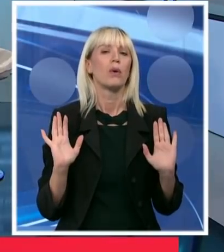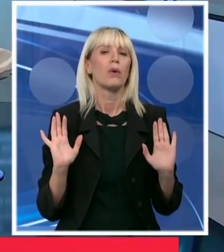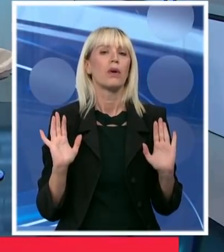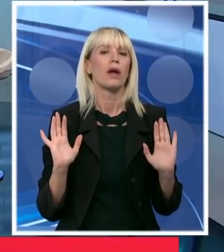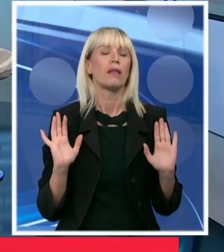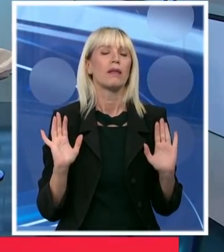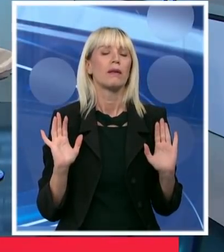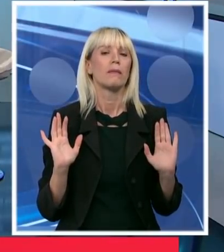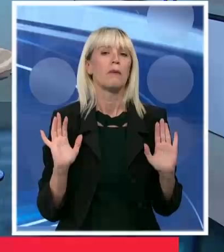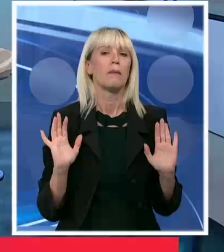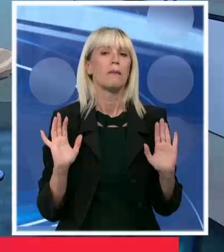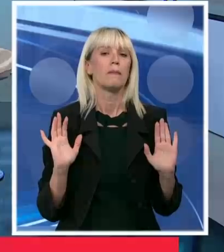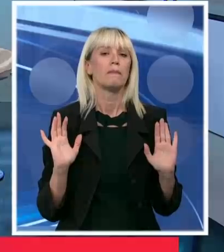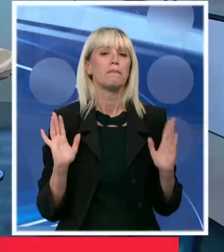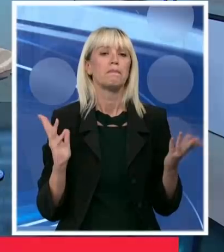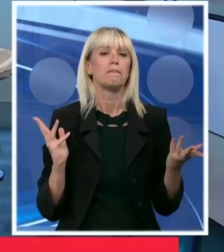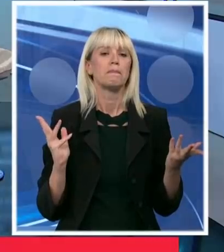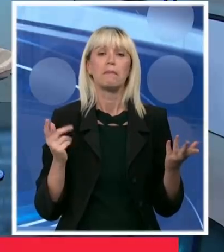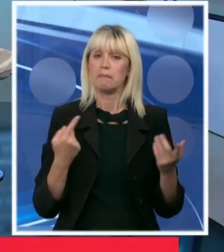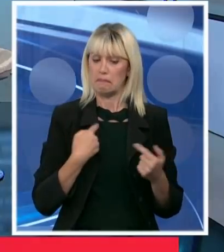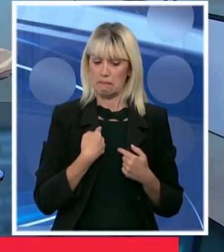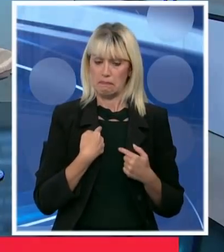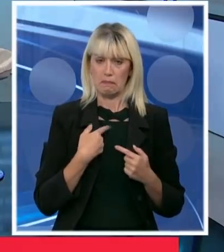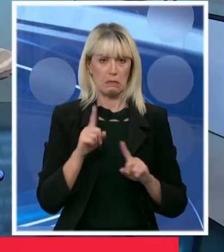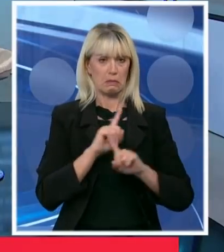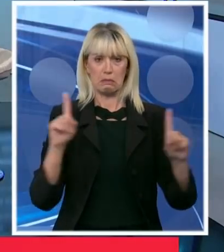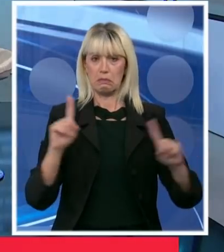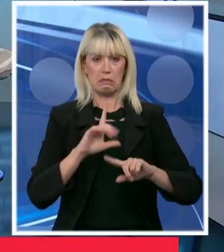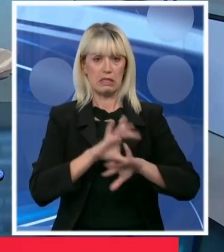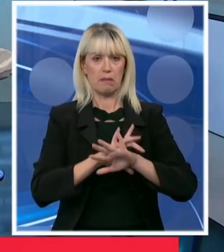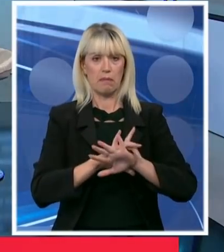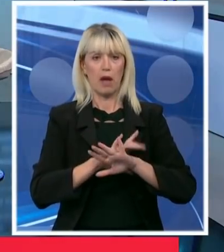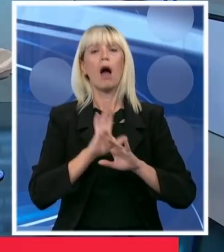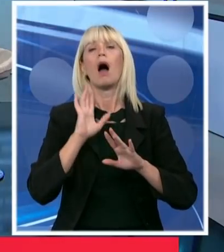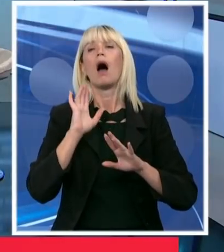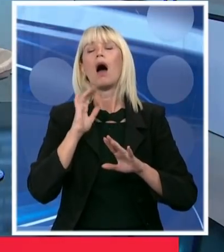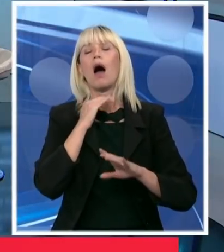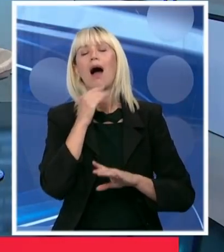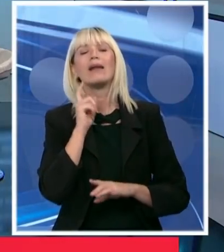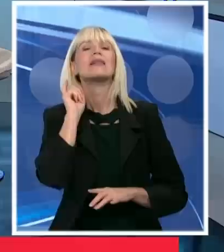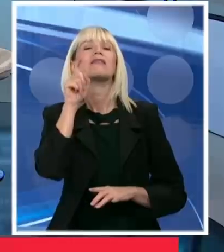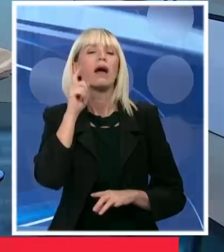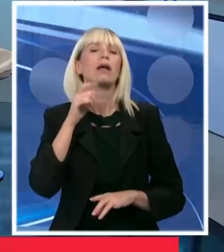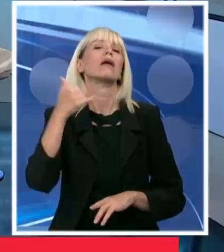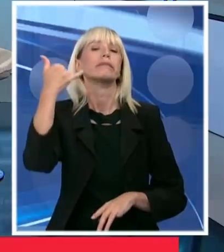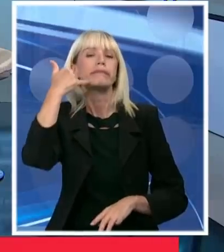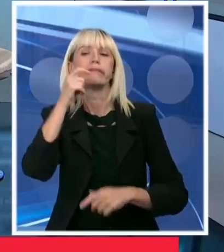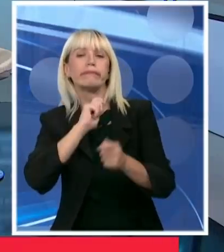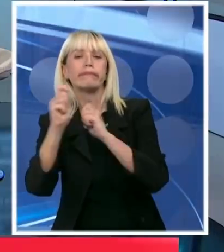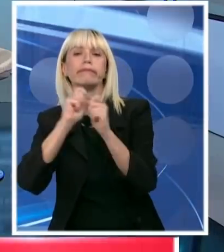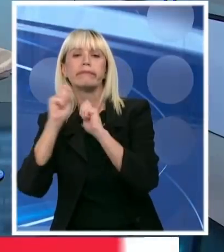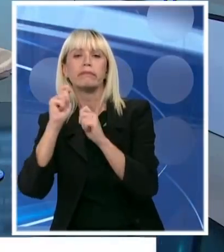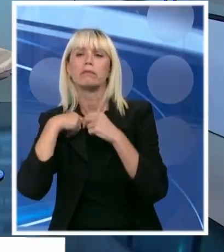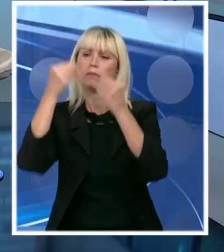Ako mene pitate ako ja nisam lekar s njima razgovoram po ceo dan jedino što poštojem to je njihova borba i